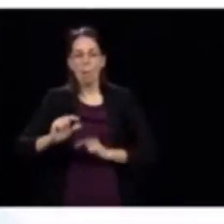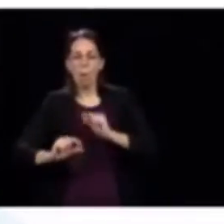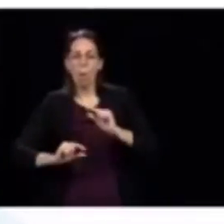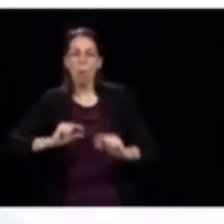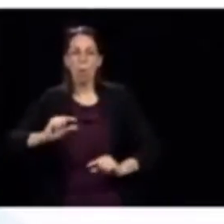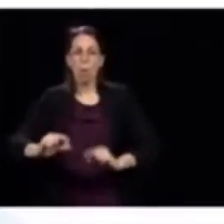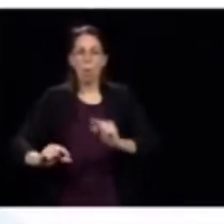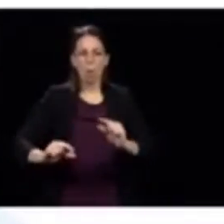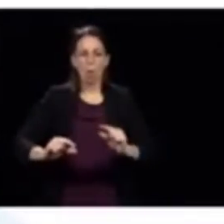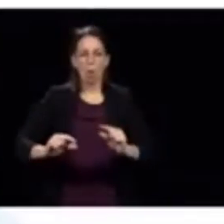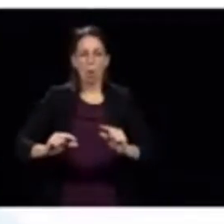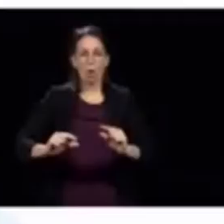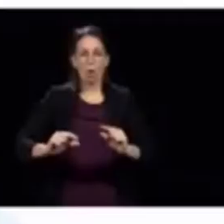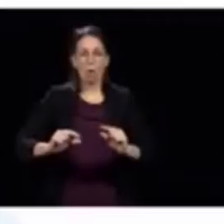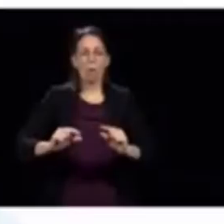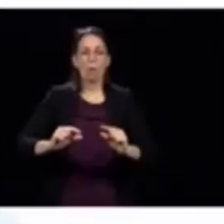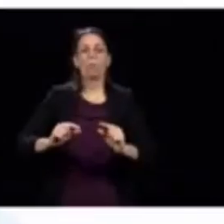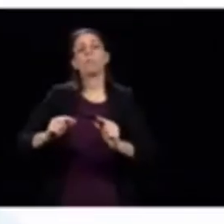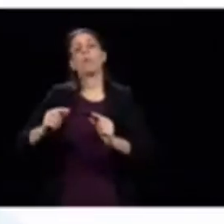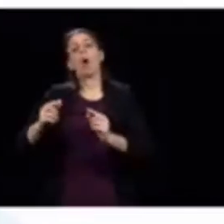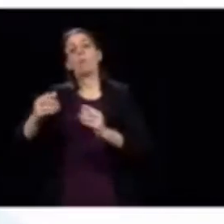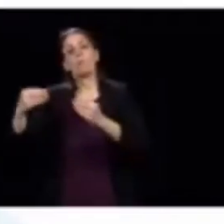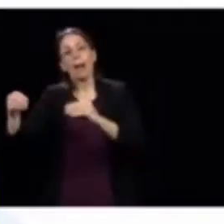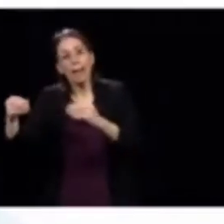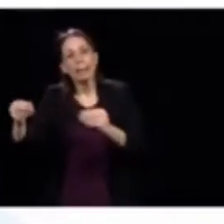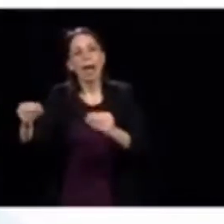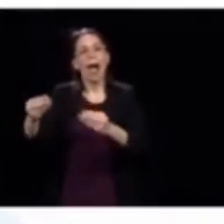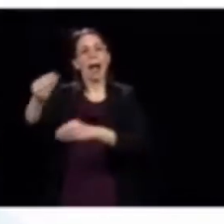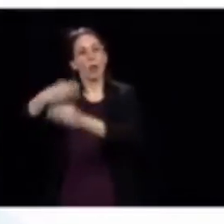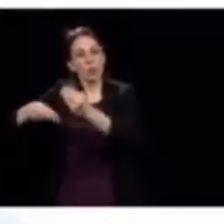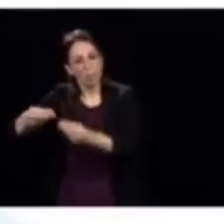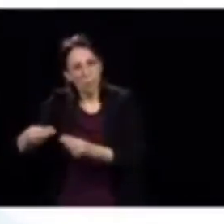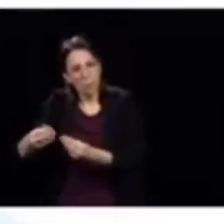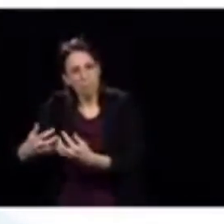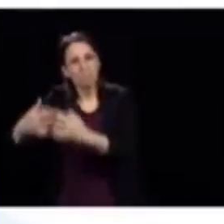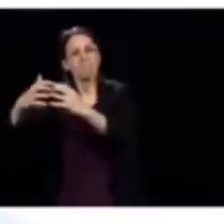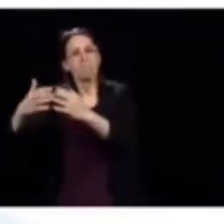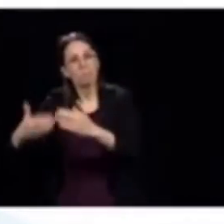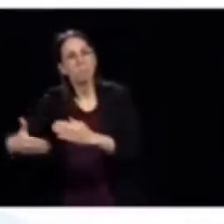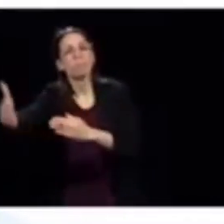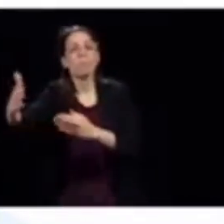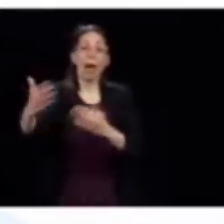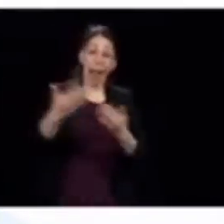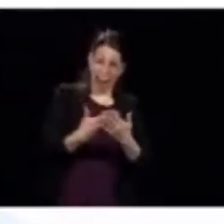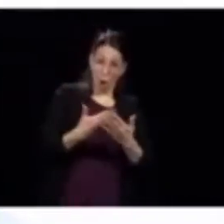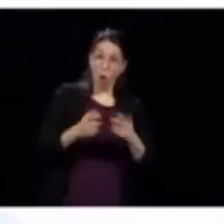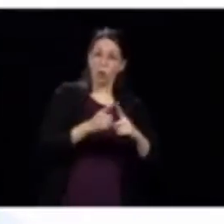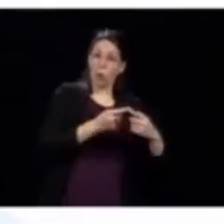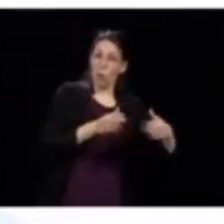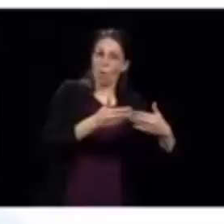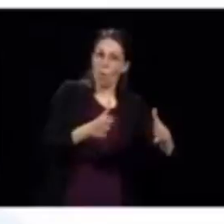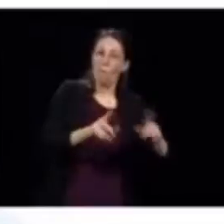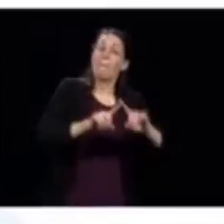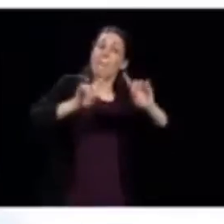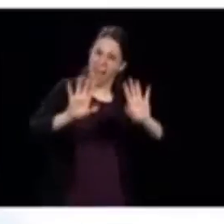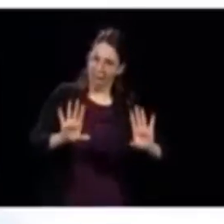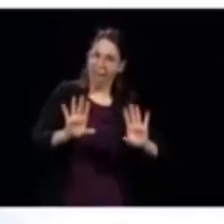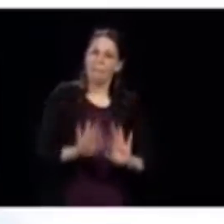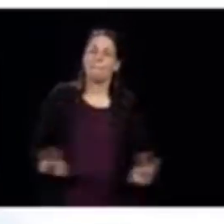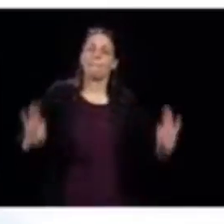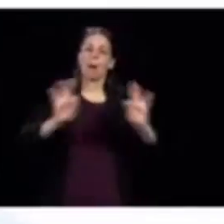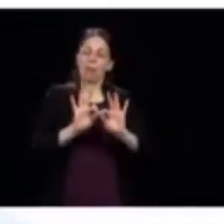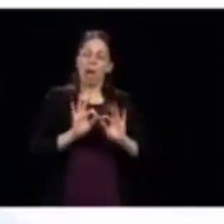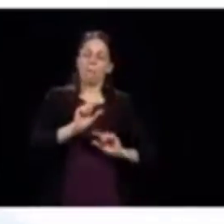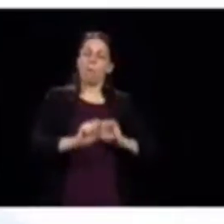graduellement l'économie, les garderies, les écoles, mais de le faire graduellement.